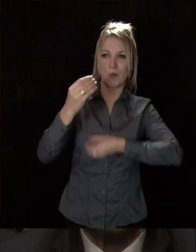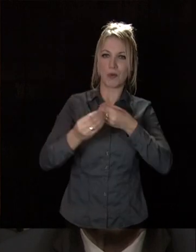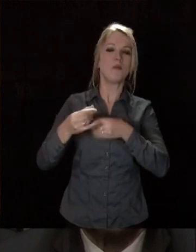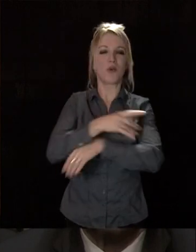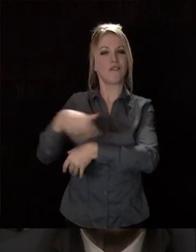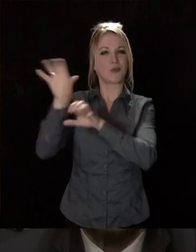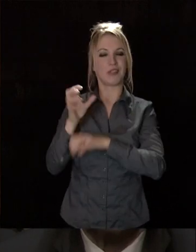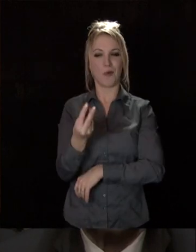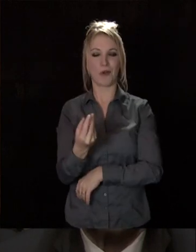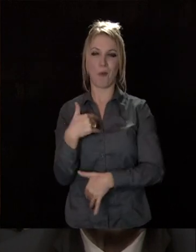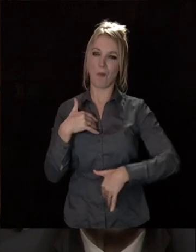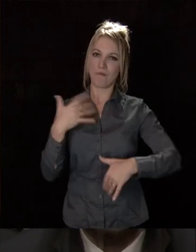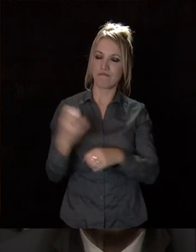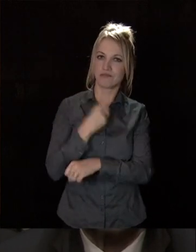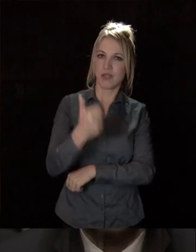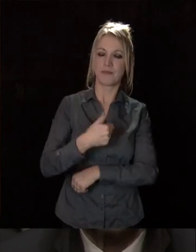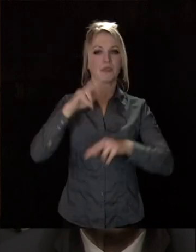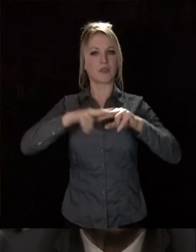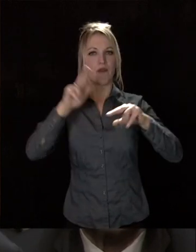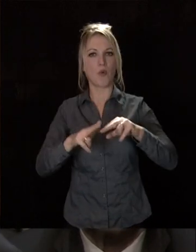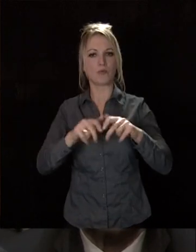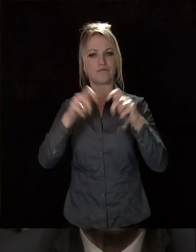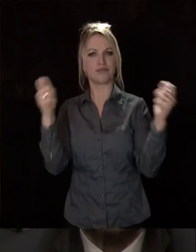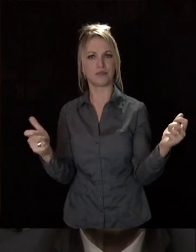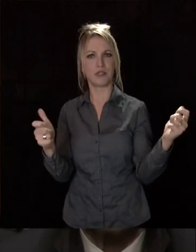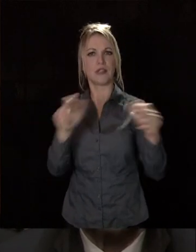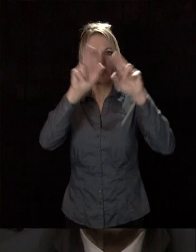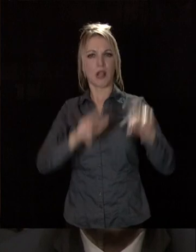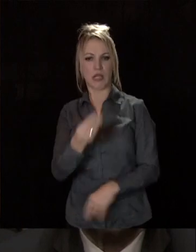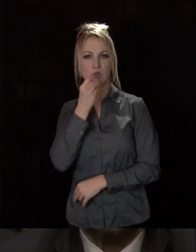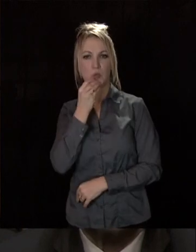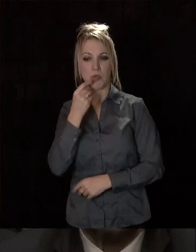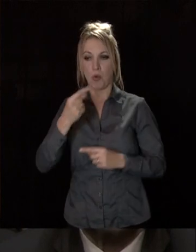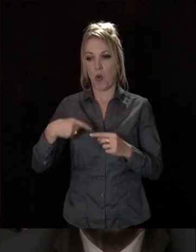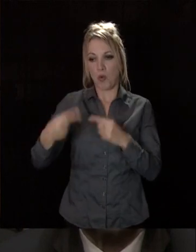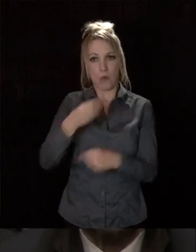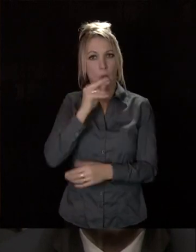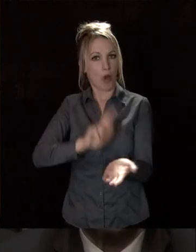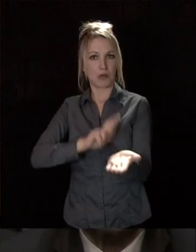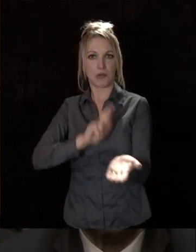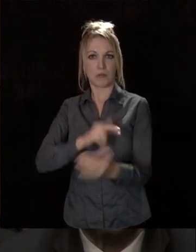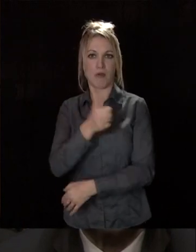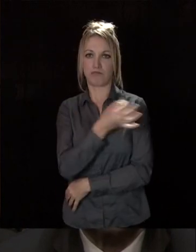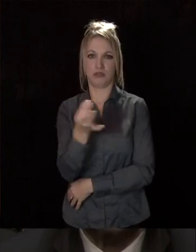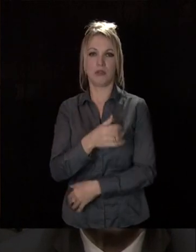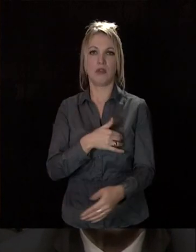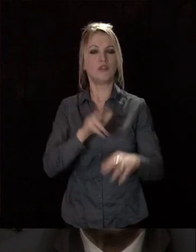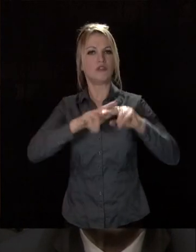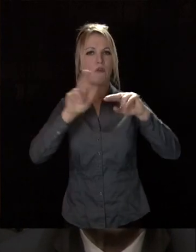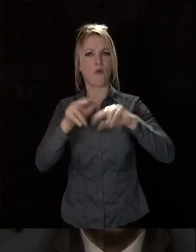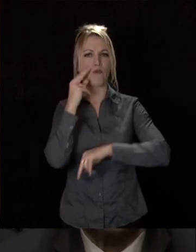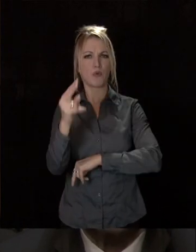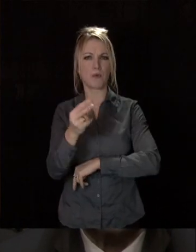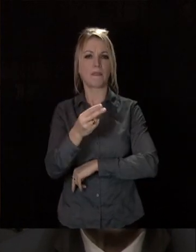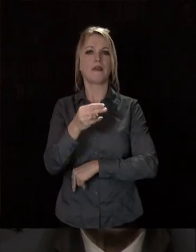-Franche-Comté qui joue le jeu. Les travaux de la cité internationale de la gastronomie avancent à un bon rythme. Vous voyez le chantier qui est mené par